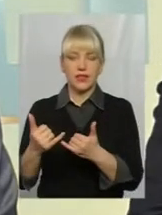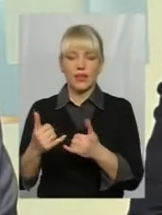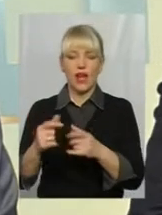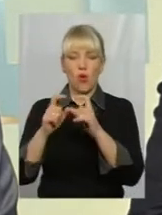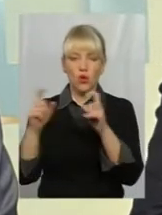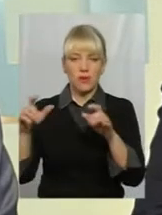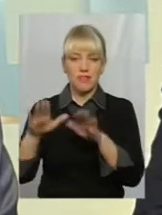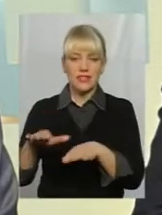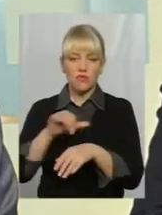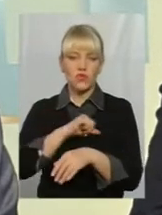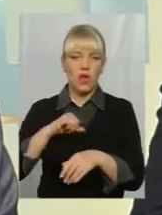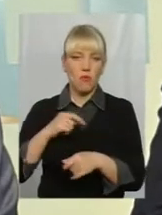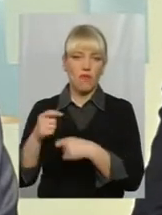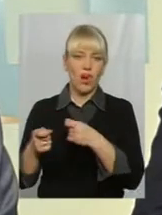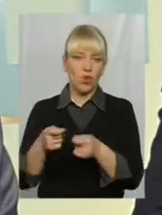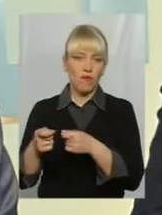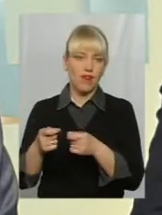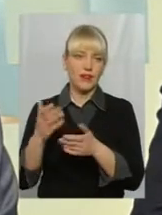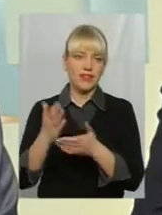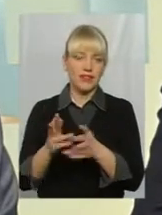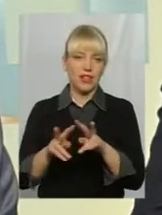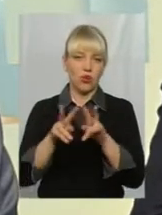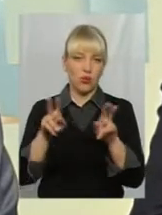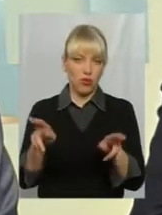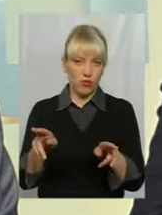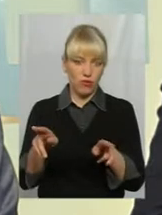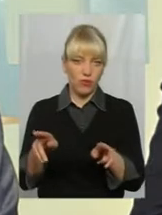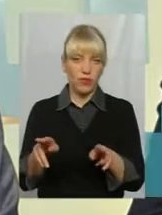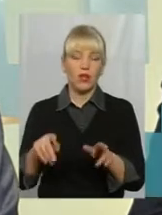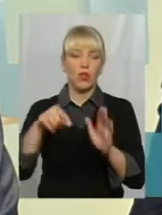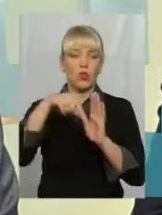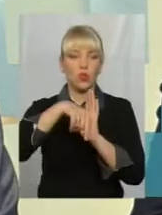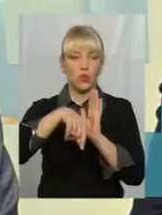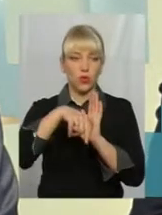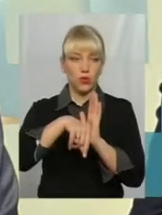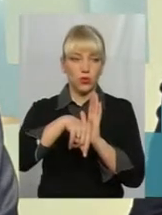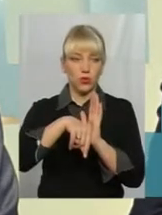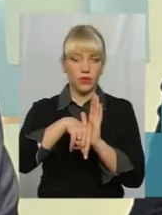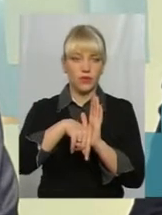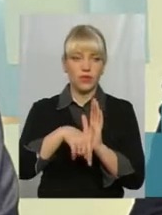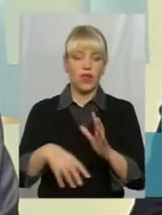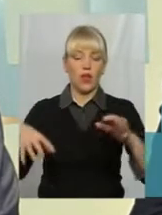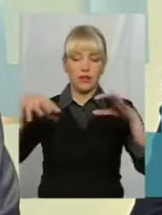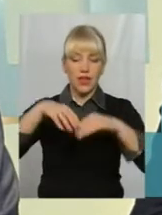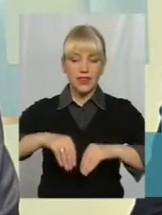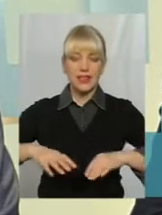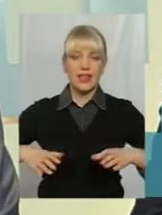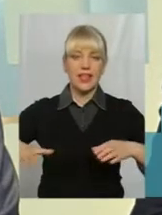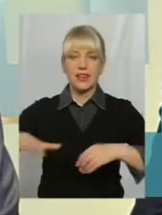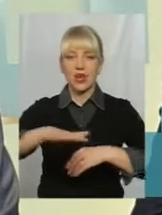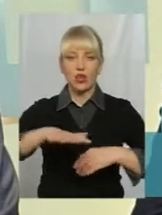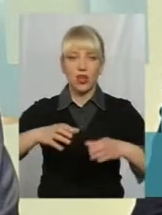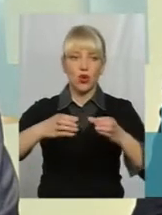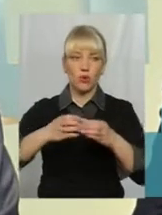самоврядування є практично одинаково. Тобто, об'єднані територіальні громади чи